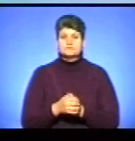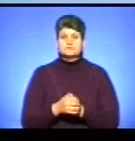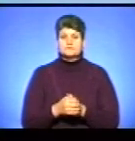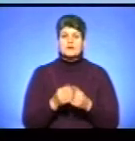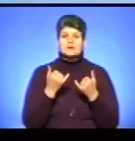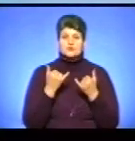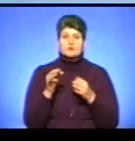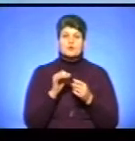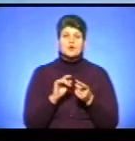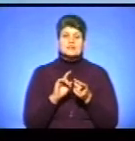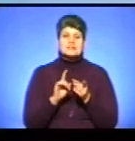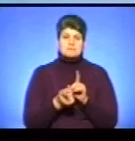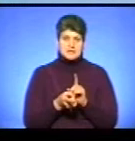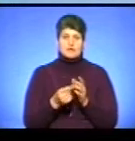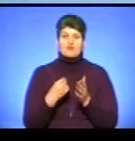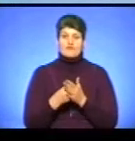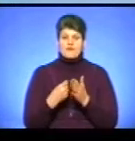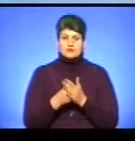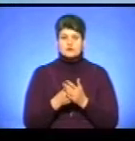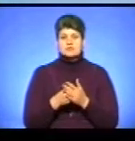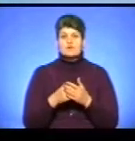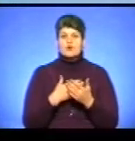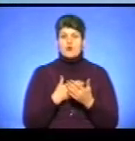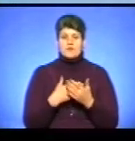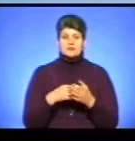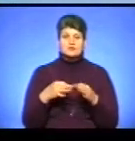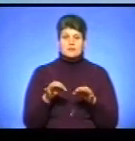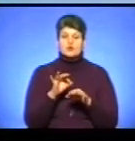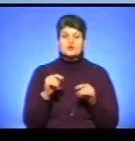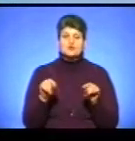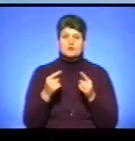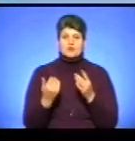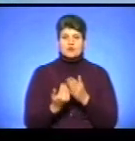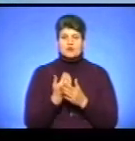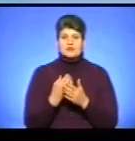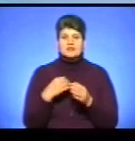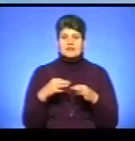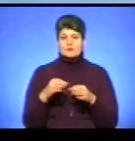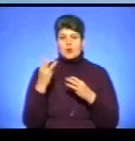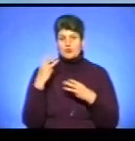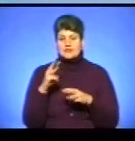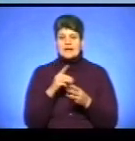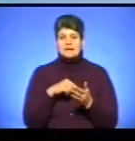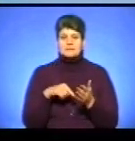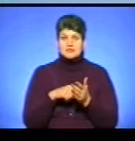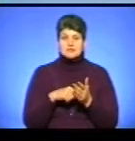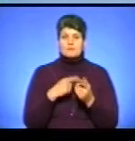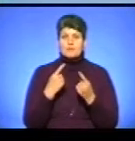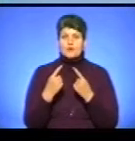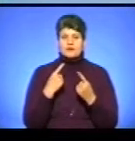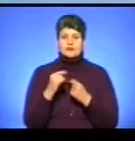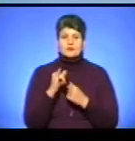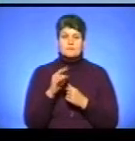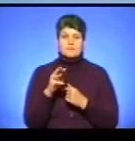Сьогодні про зміни у вартості проїзду в громадському транспорті, про створення нової транспортної моделі міста та нові автобуси ми поговорили із